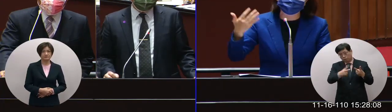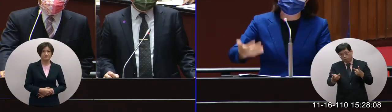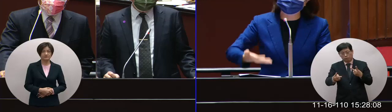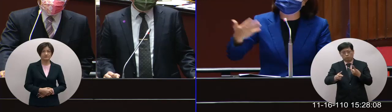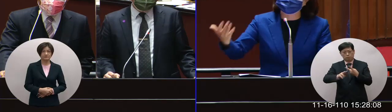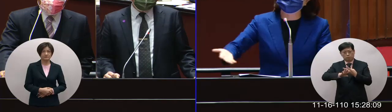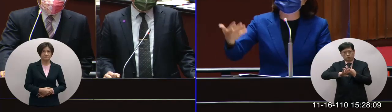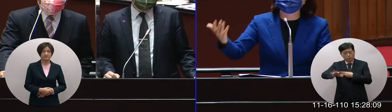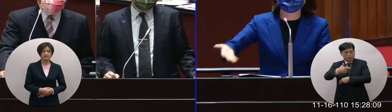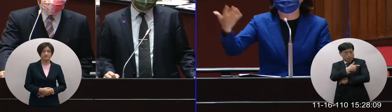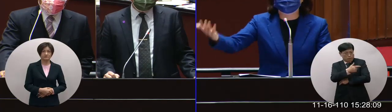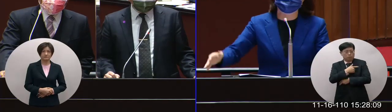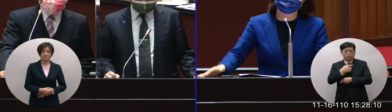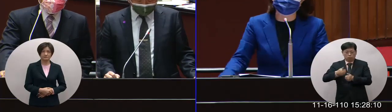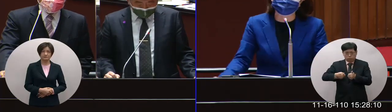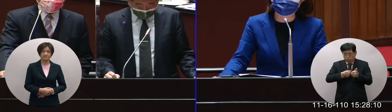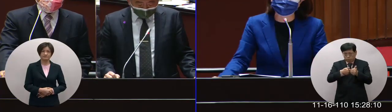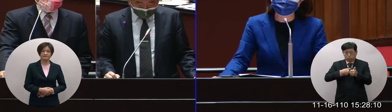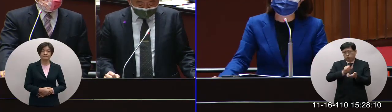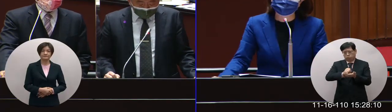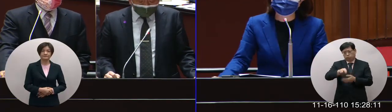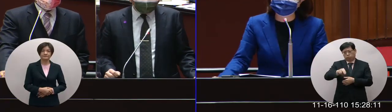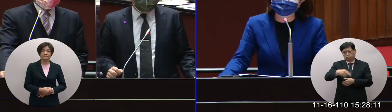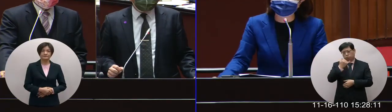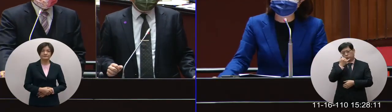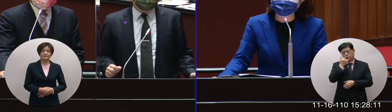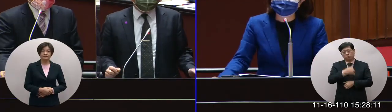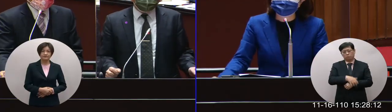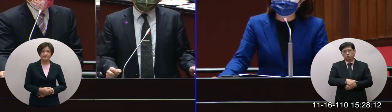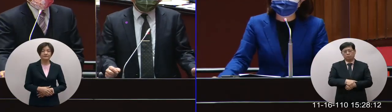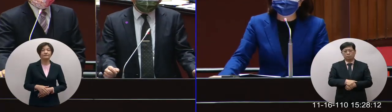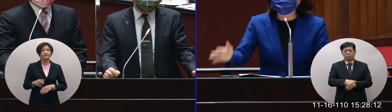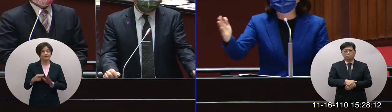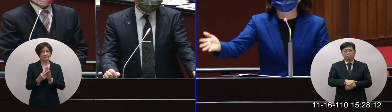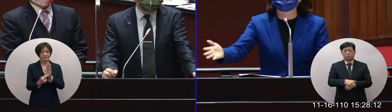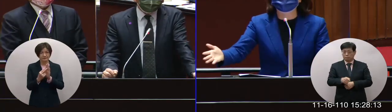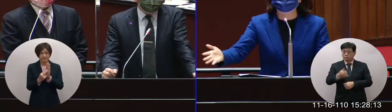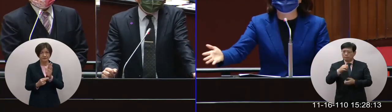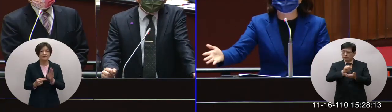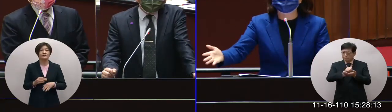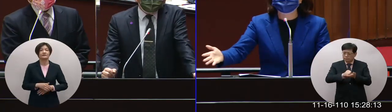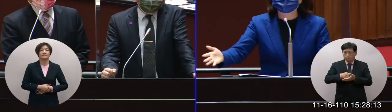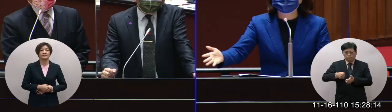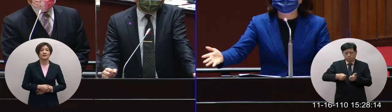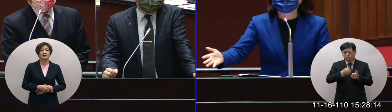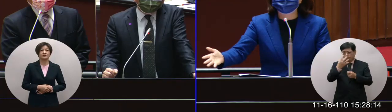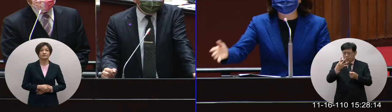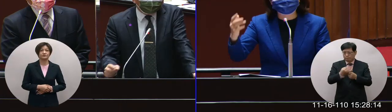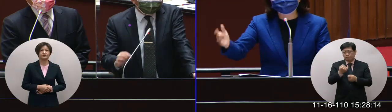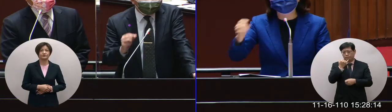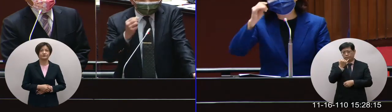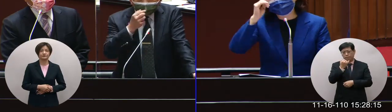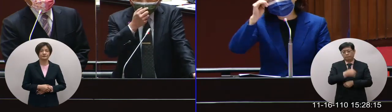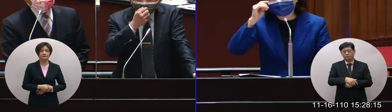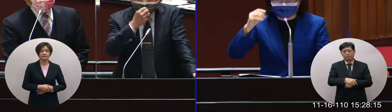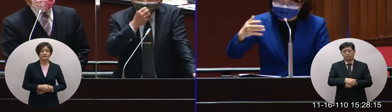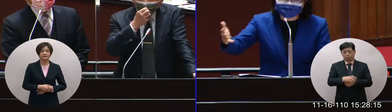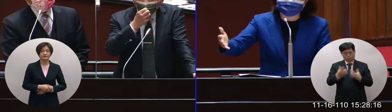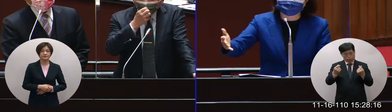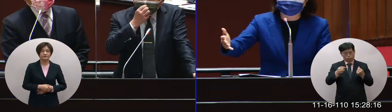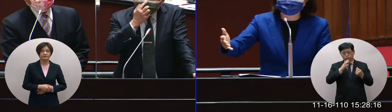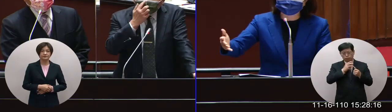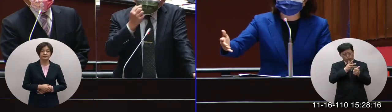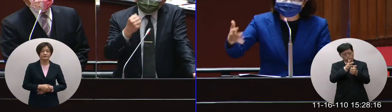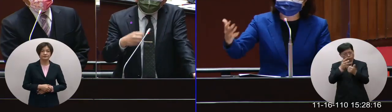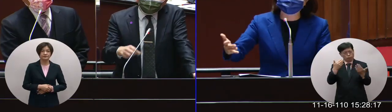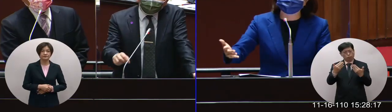了我覺得我們專案追蹤這件事情總可以做到吧可以嗎追蹤了幾年嘛我覺得看也是一種